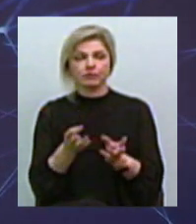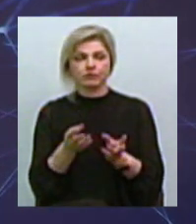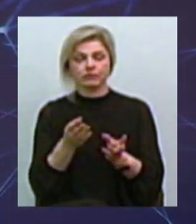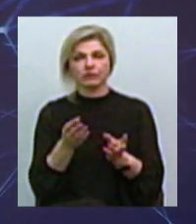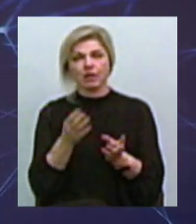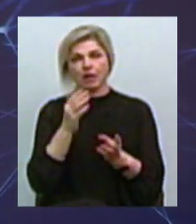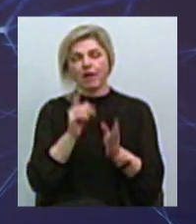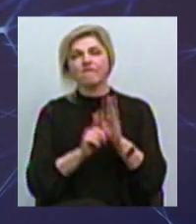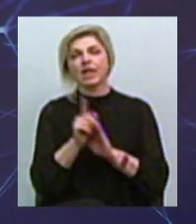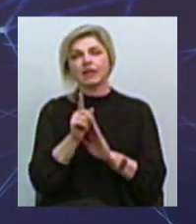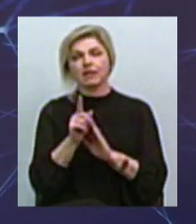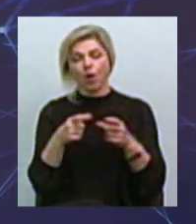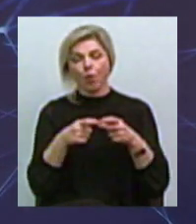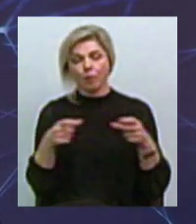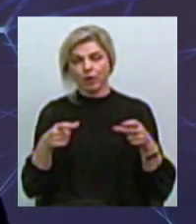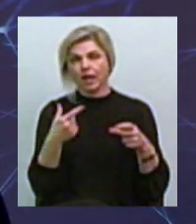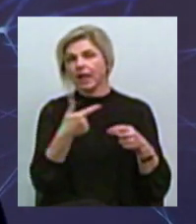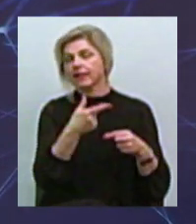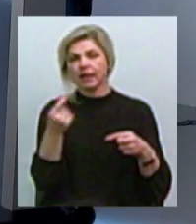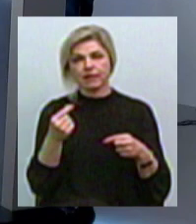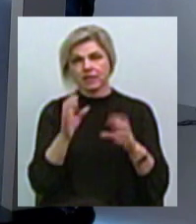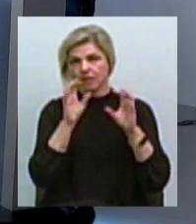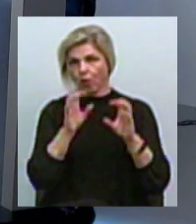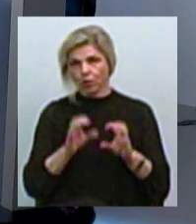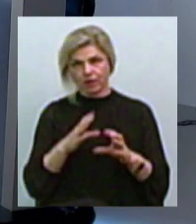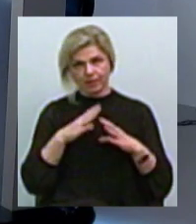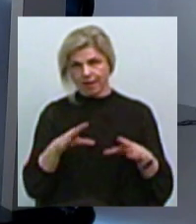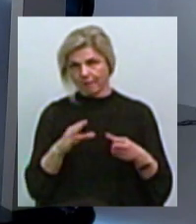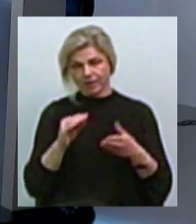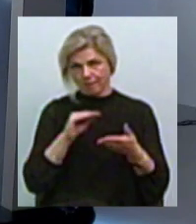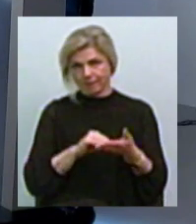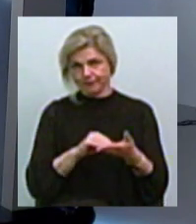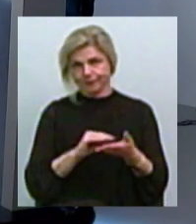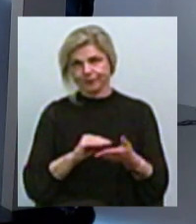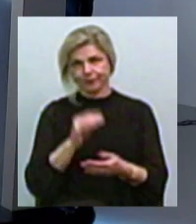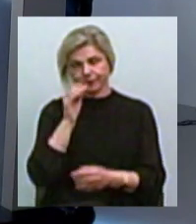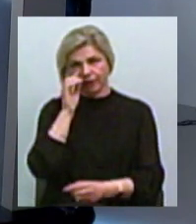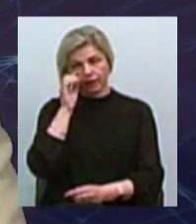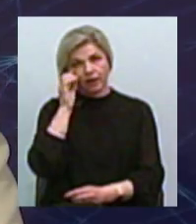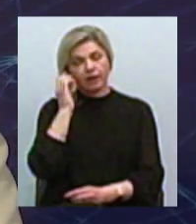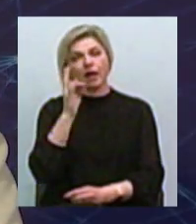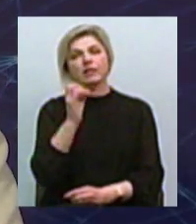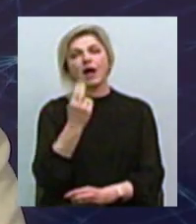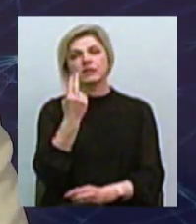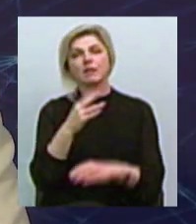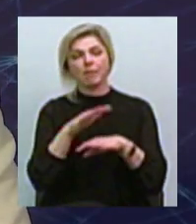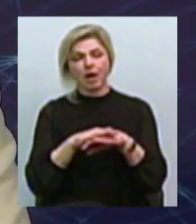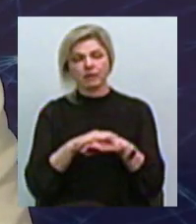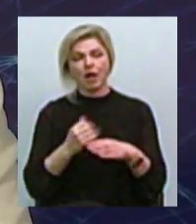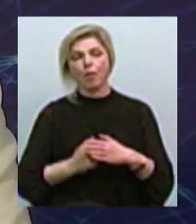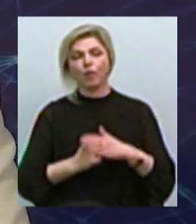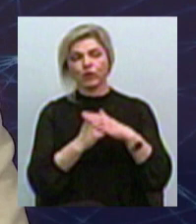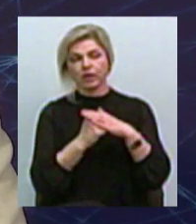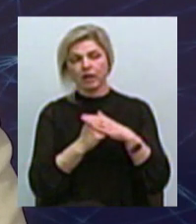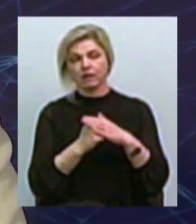введення купюри, яка ніде законодавчо не була передбачена? Національний банк України посилається на закон про Національний банк Там